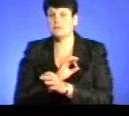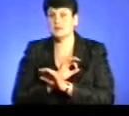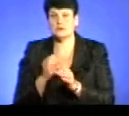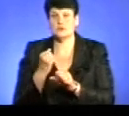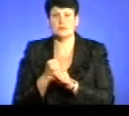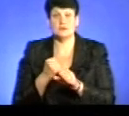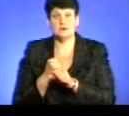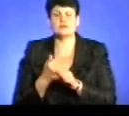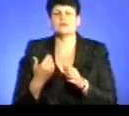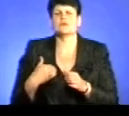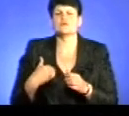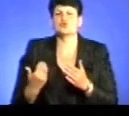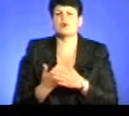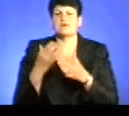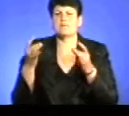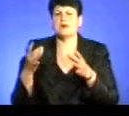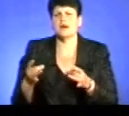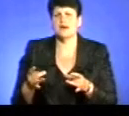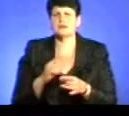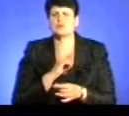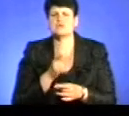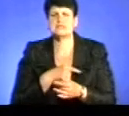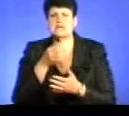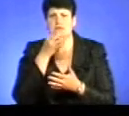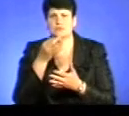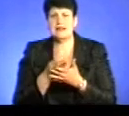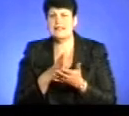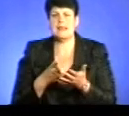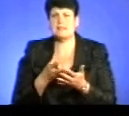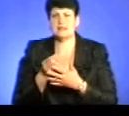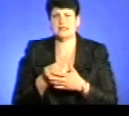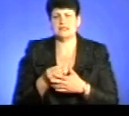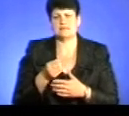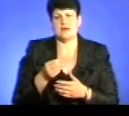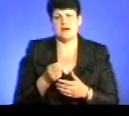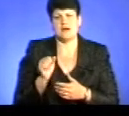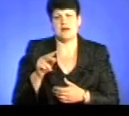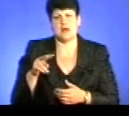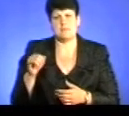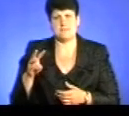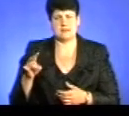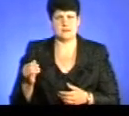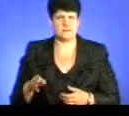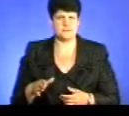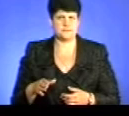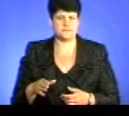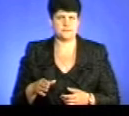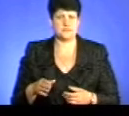новий пакет посилення відповідальності для нетередників-алімендів? Ну, я